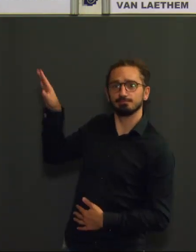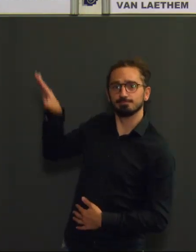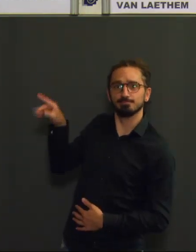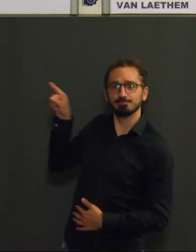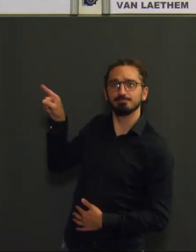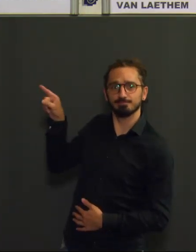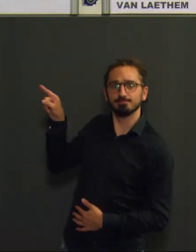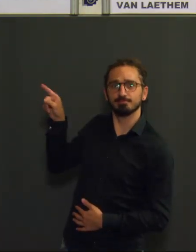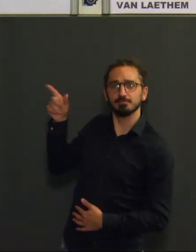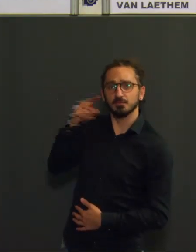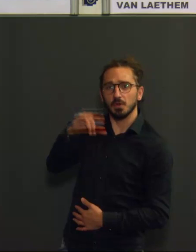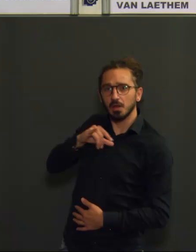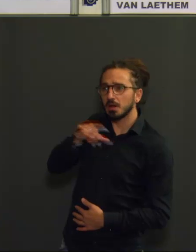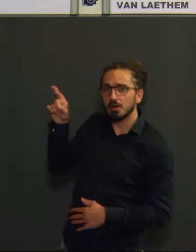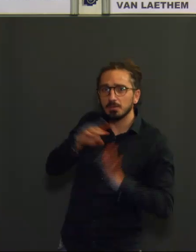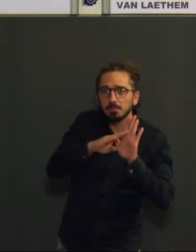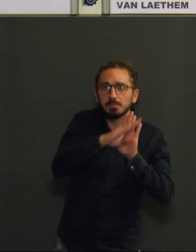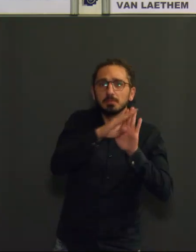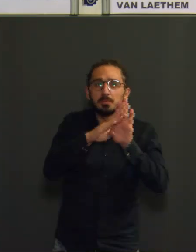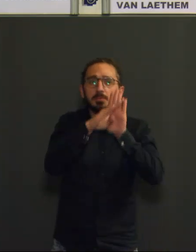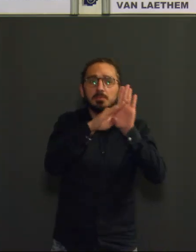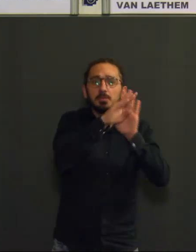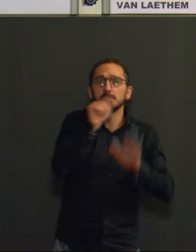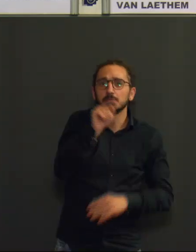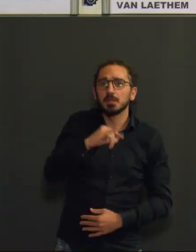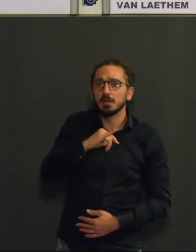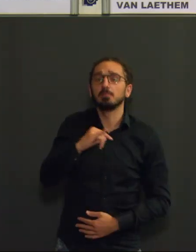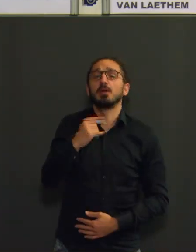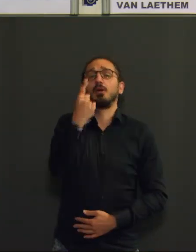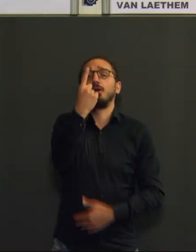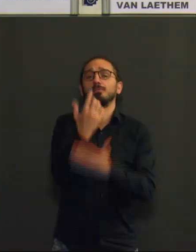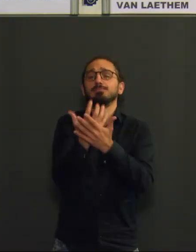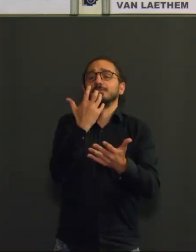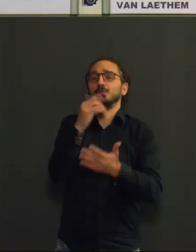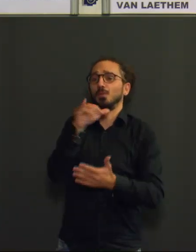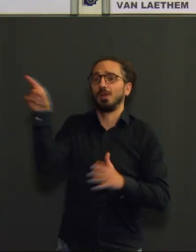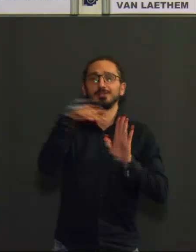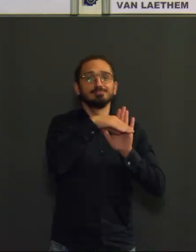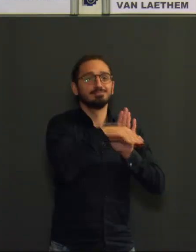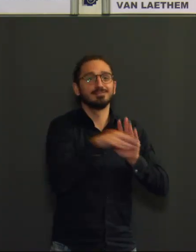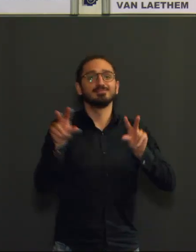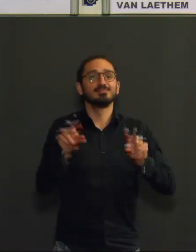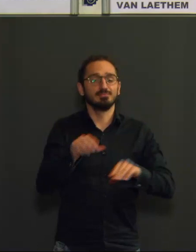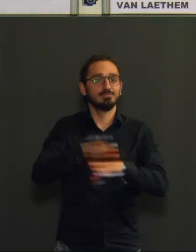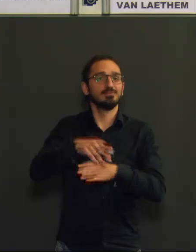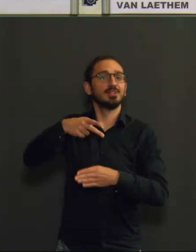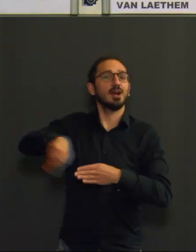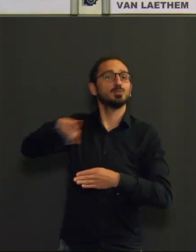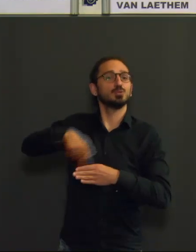provinces. On a comme seule zone verte la province de Namur, avec une diminution, vous le voyez, de